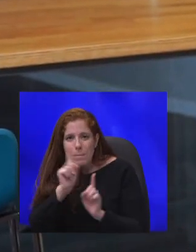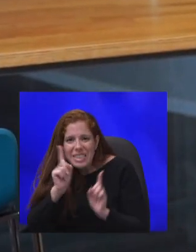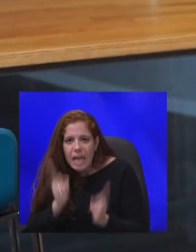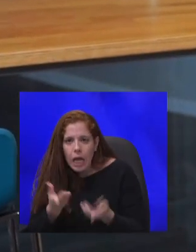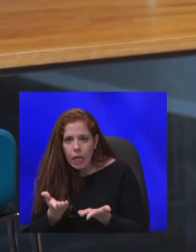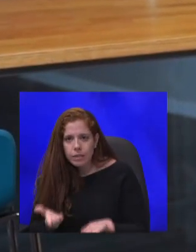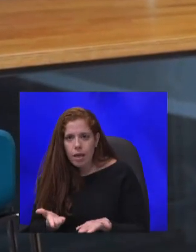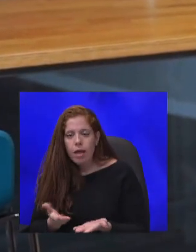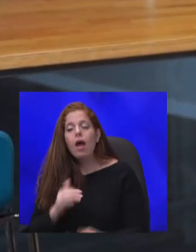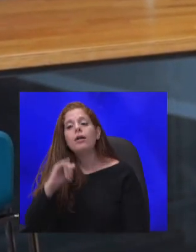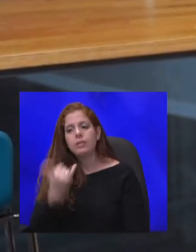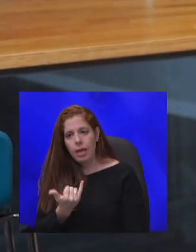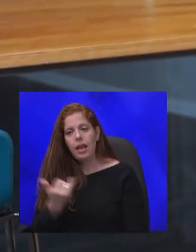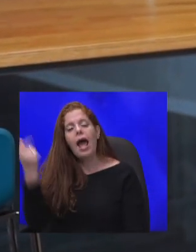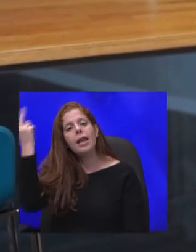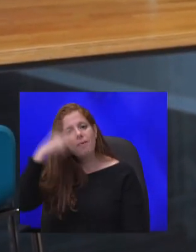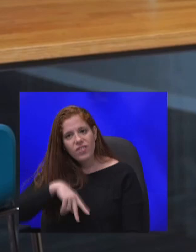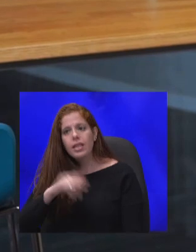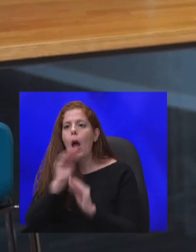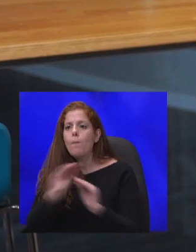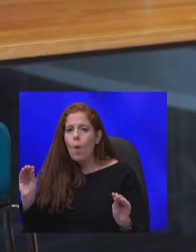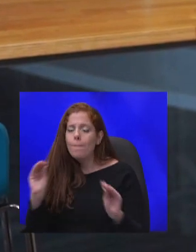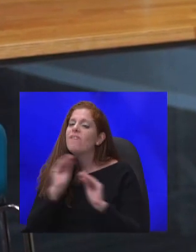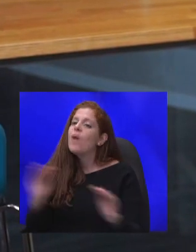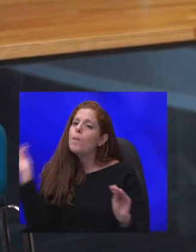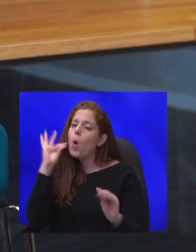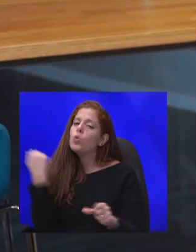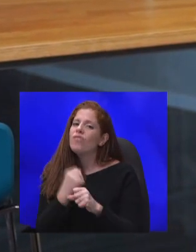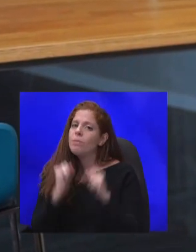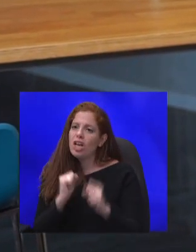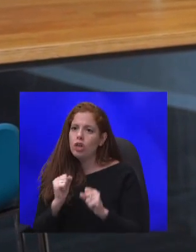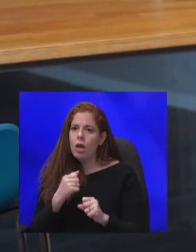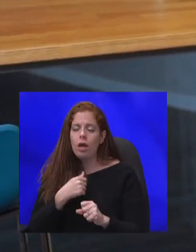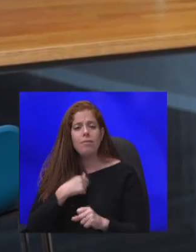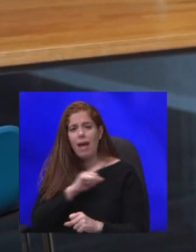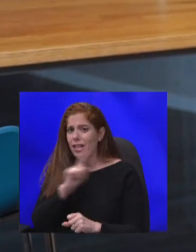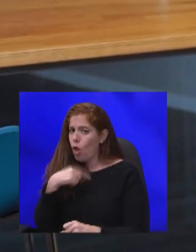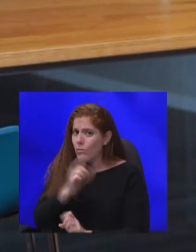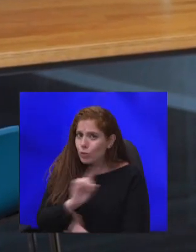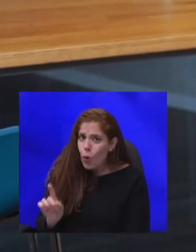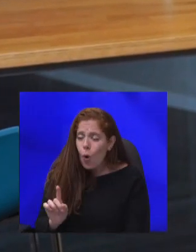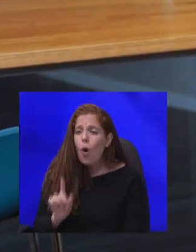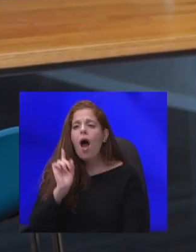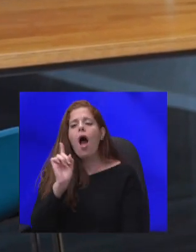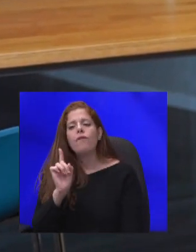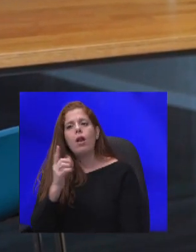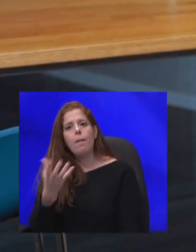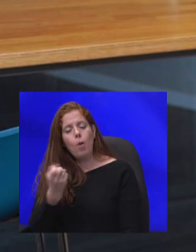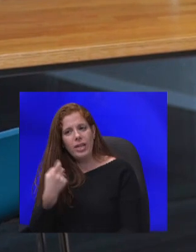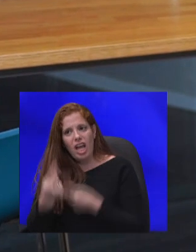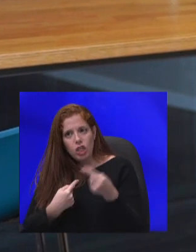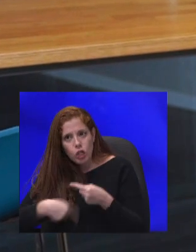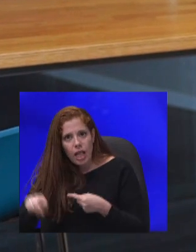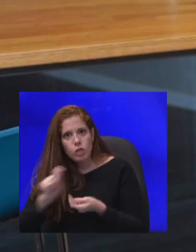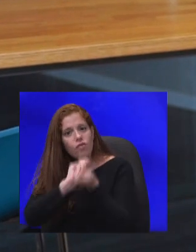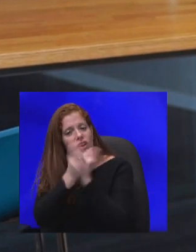אני מבין, המורים והמורות עובדים קשה. אני לא כופר בזה, אבל בואו ניקח את השנה הזאת, ונהפוך אותה לשנה מיוחדת.